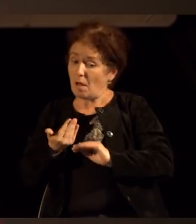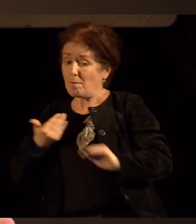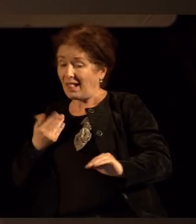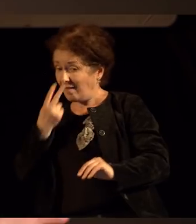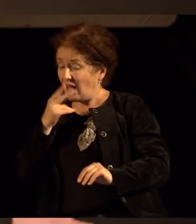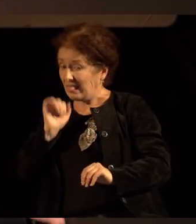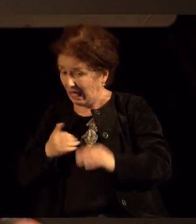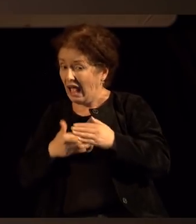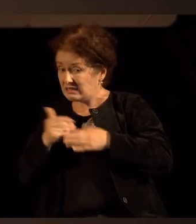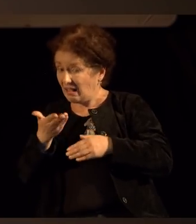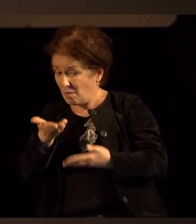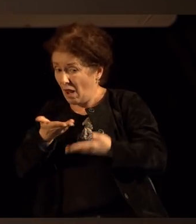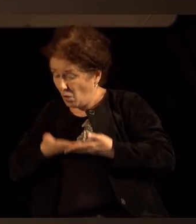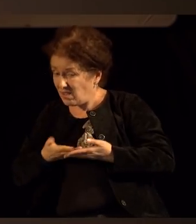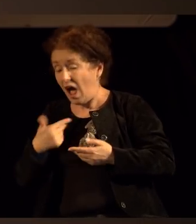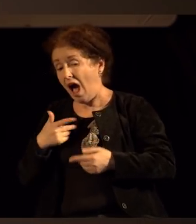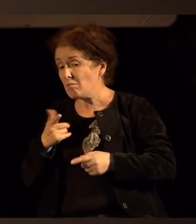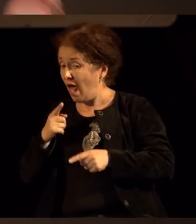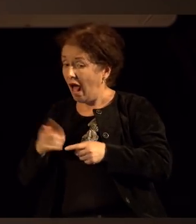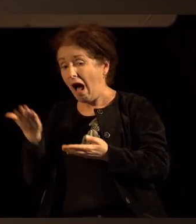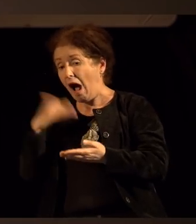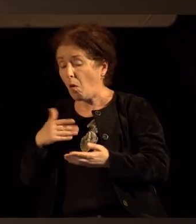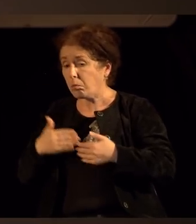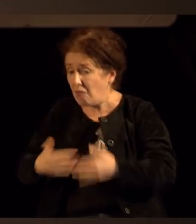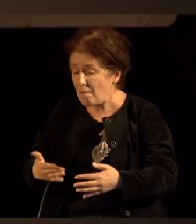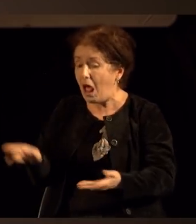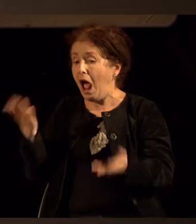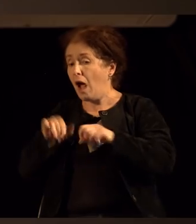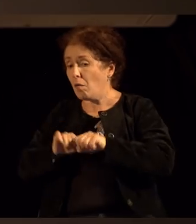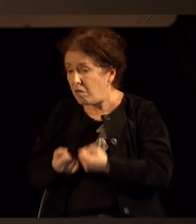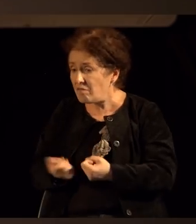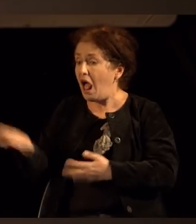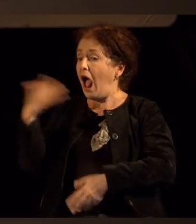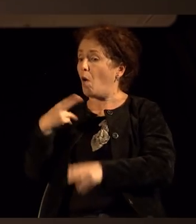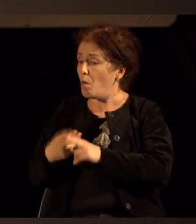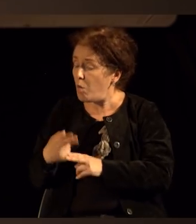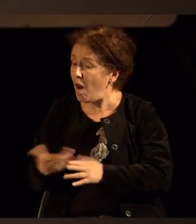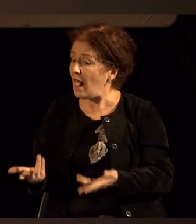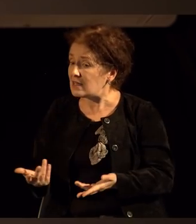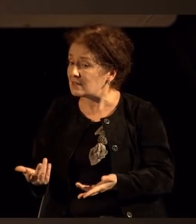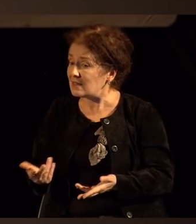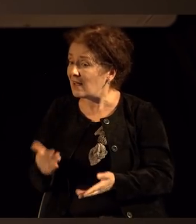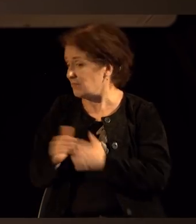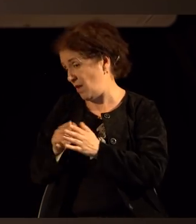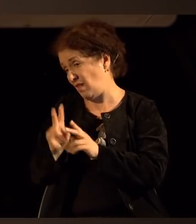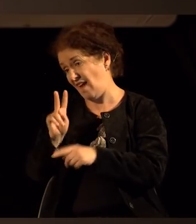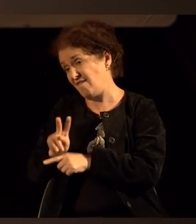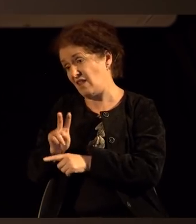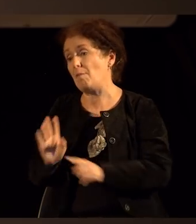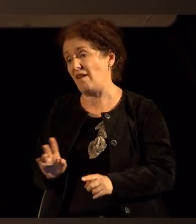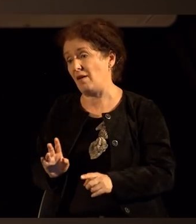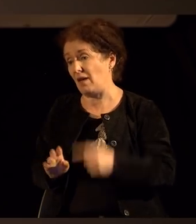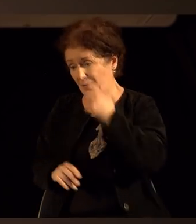И сега доаѓа еден парадокс, пресврт. Тој е вториот представник, Шегезија,